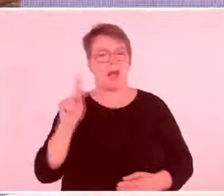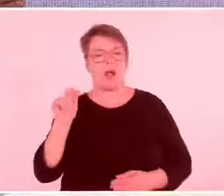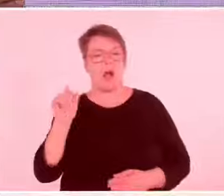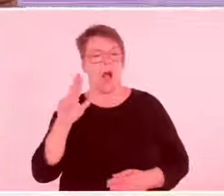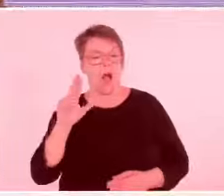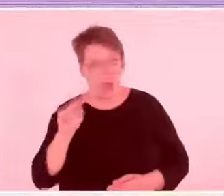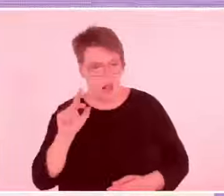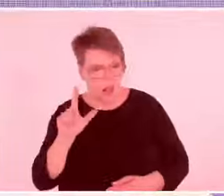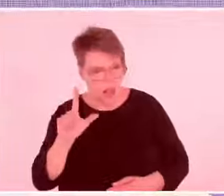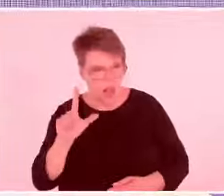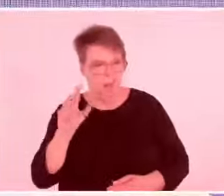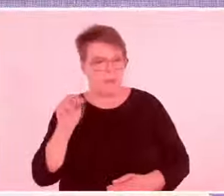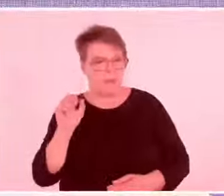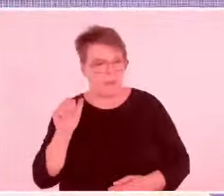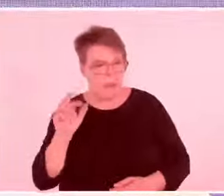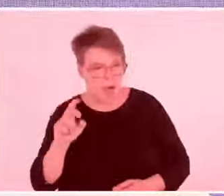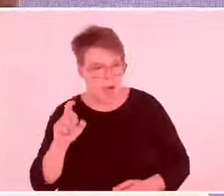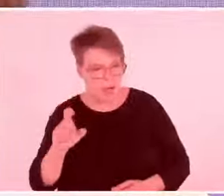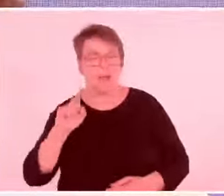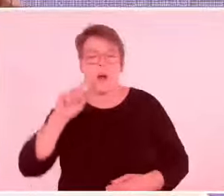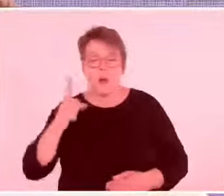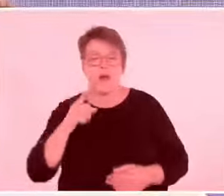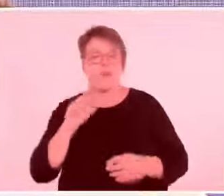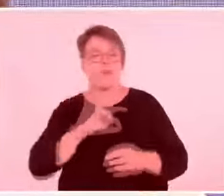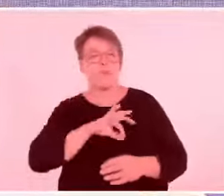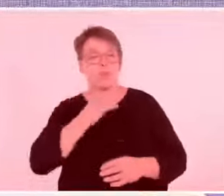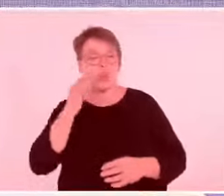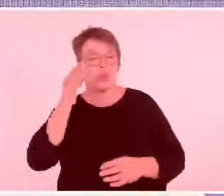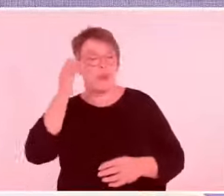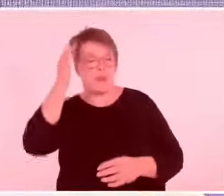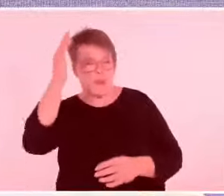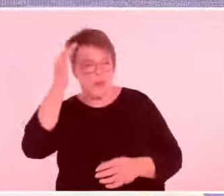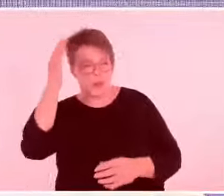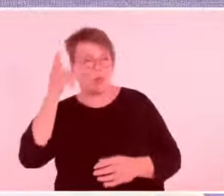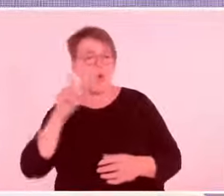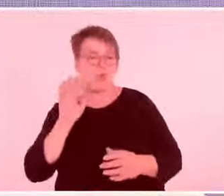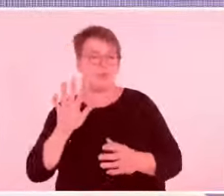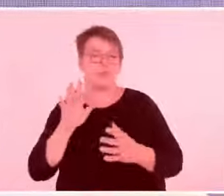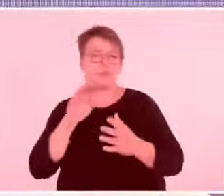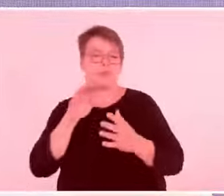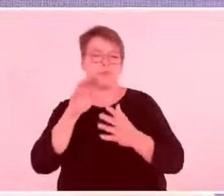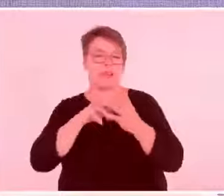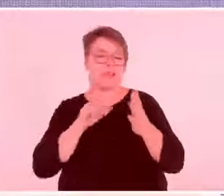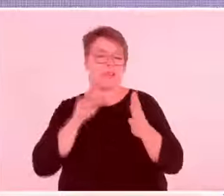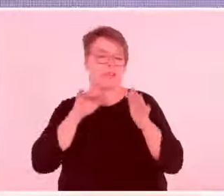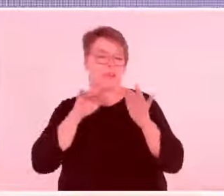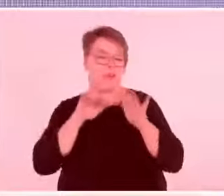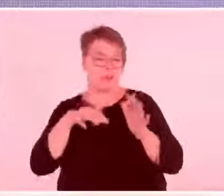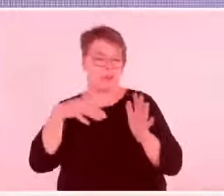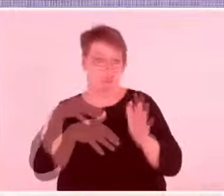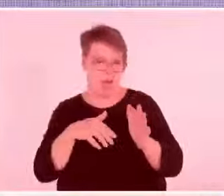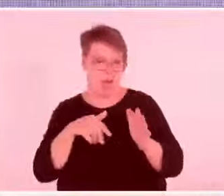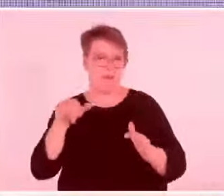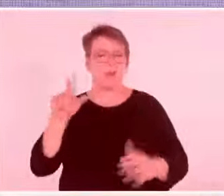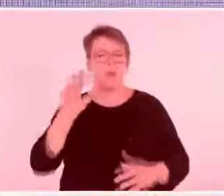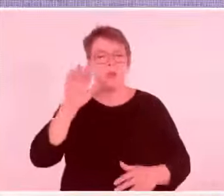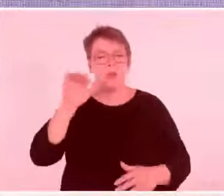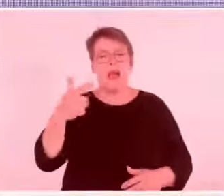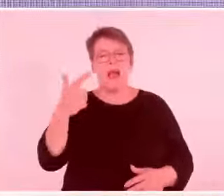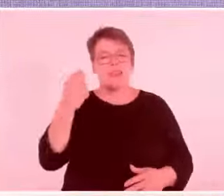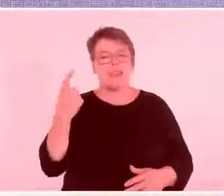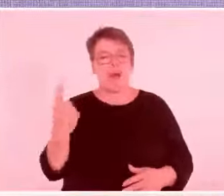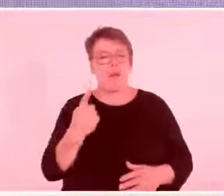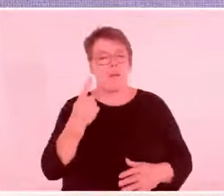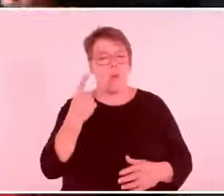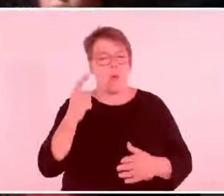Paradoxien der Mehrlust erschienen. Untertitel Ein Leitfaden für die Nichtverwirrten. Herzlich willkommen,